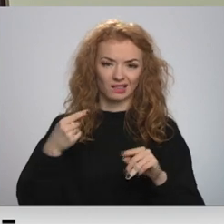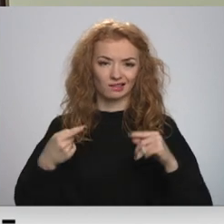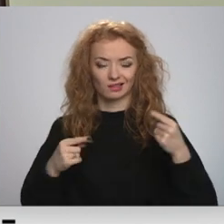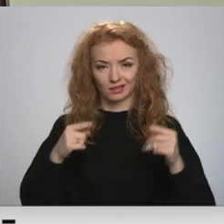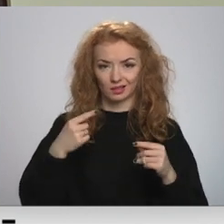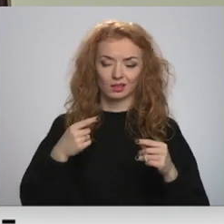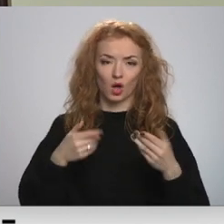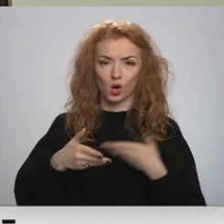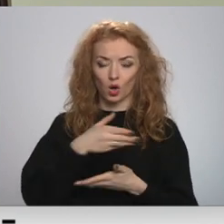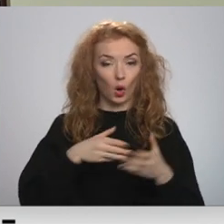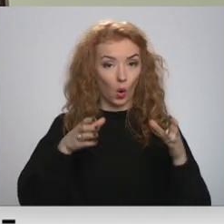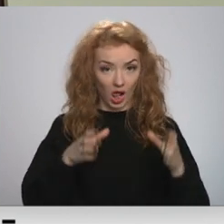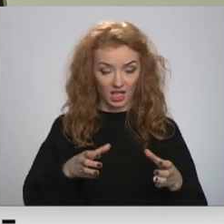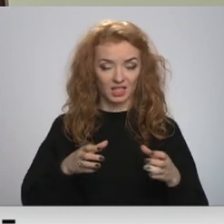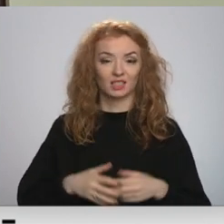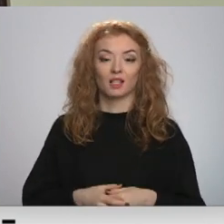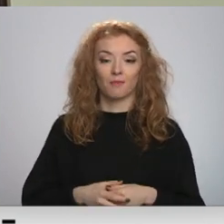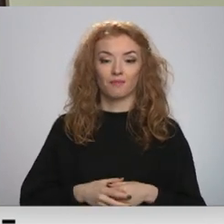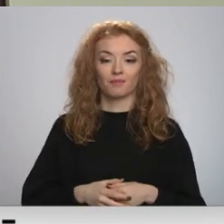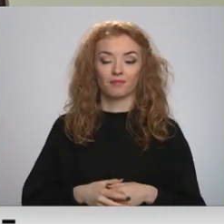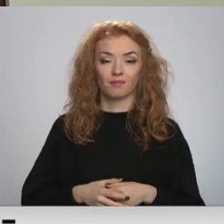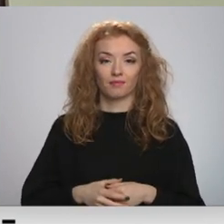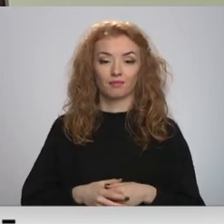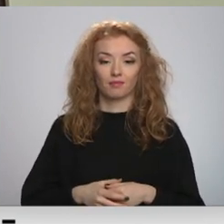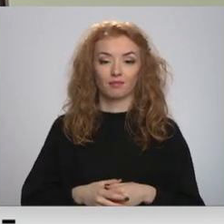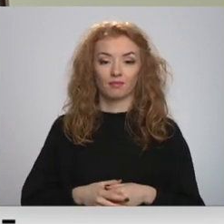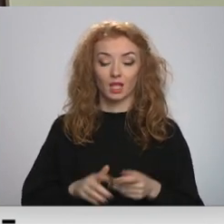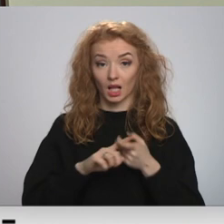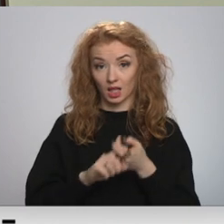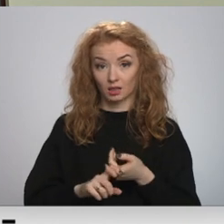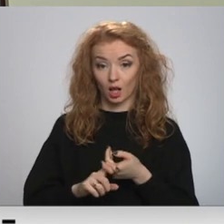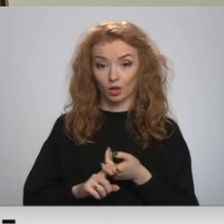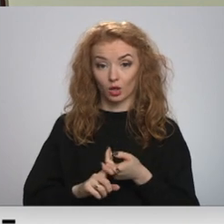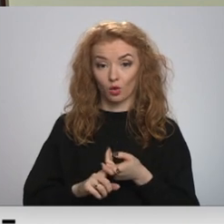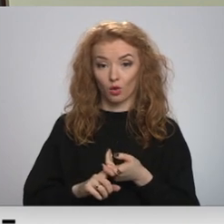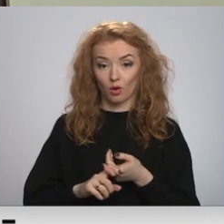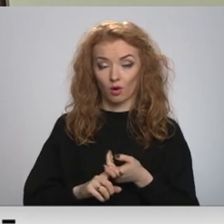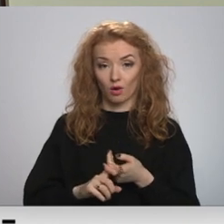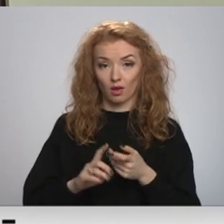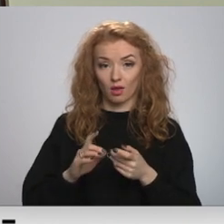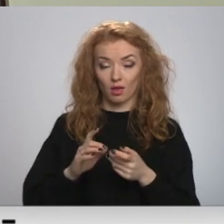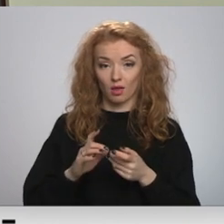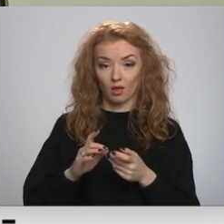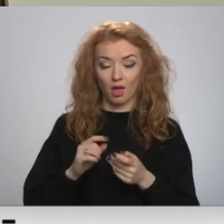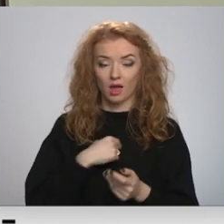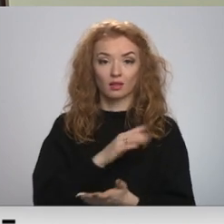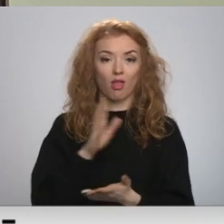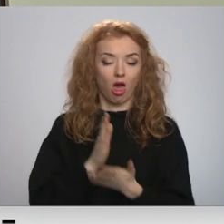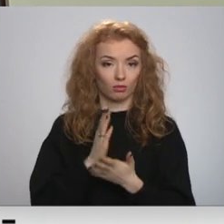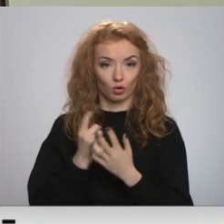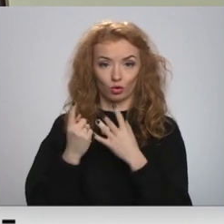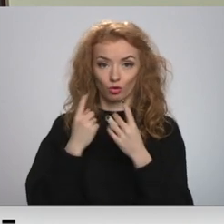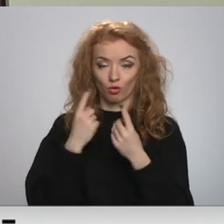koalīcija, SOŠ, kas bija veidošies, viņi ir sašķirībājusies. Līdz ar to, es neesmu runājis ne ar